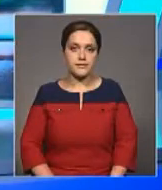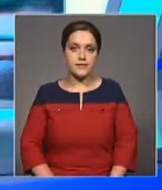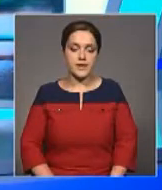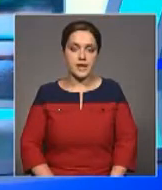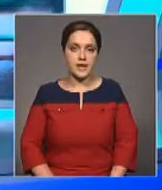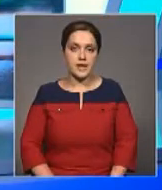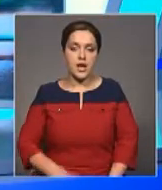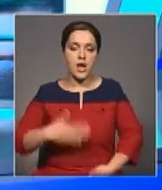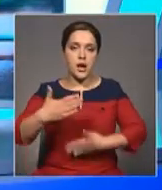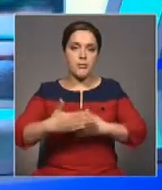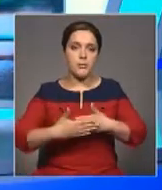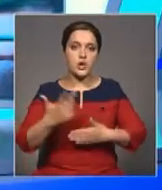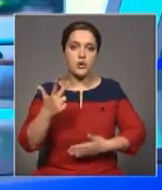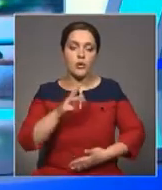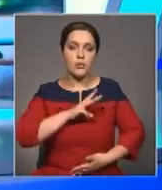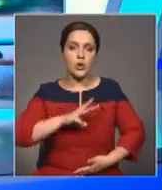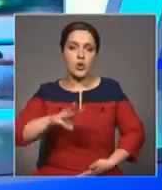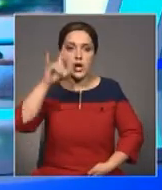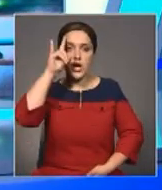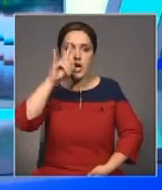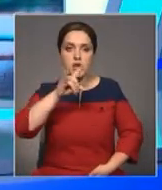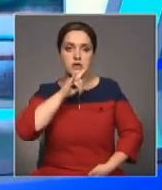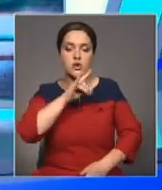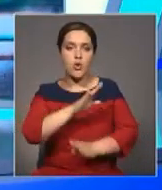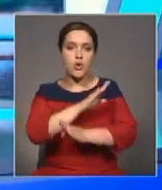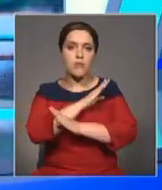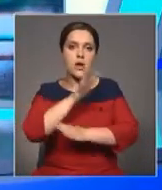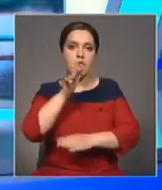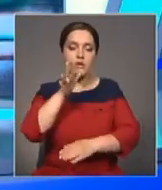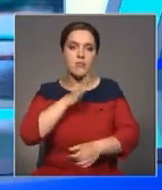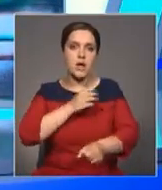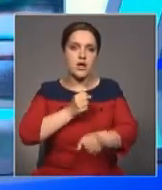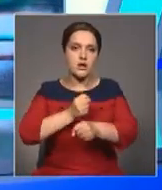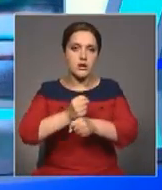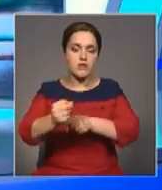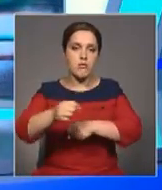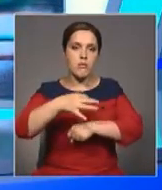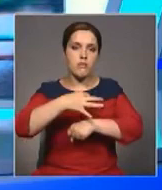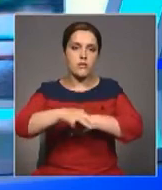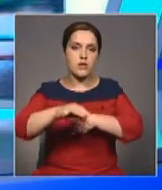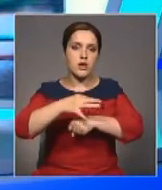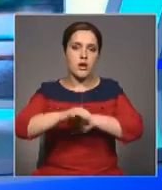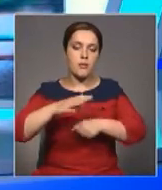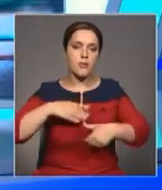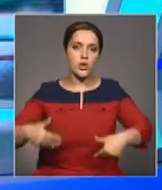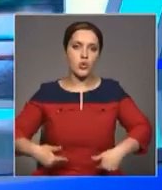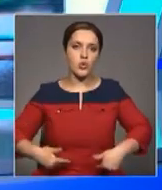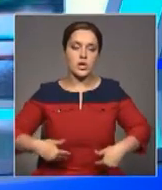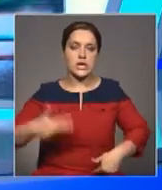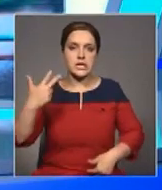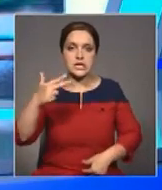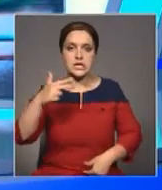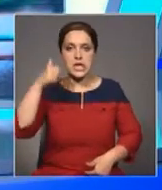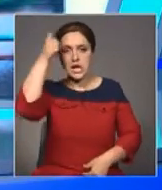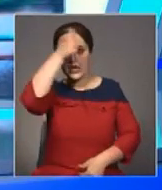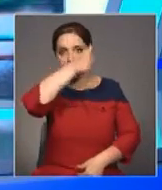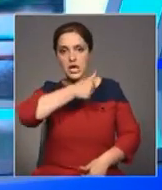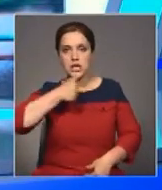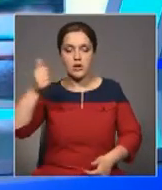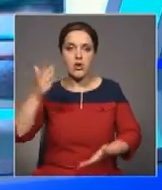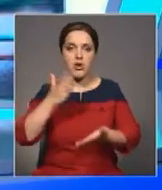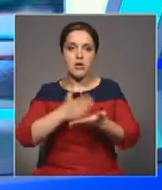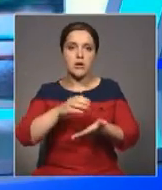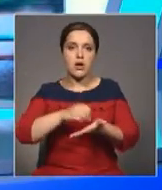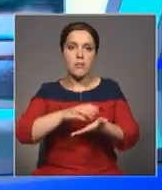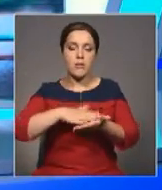Около трех миллионов казахстанцев погибли во времена репрессий и голода в 30-х годах. Такие цифры приводит академик Гарифулла